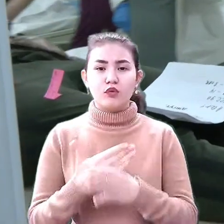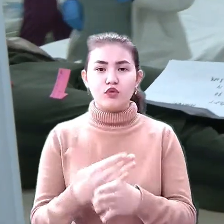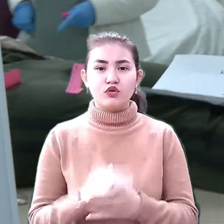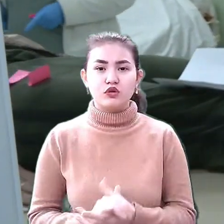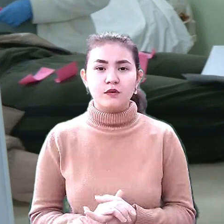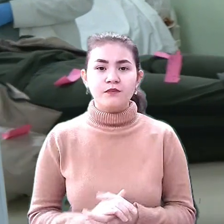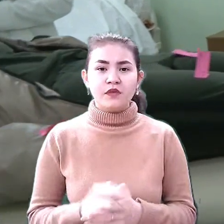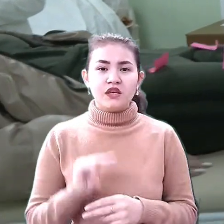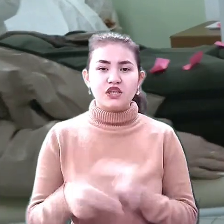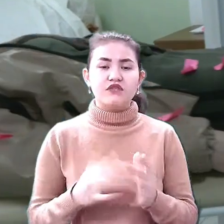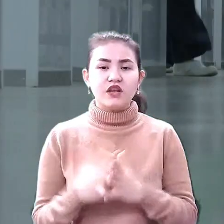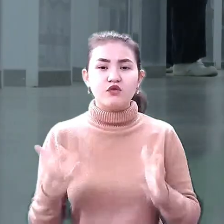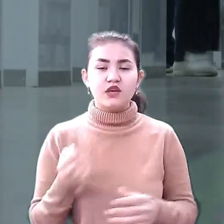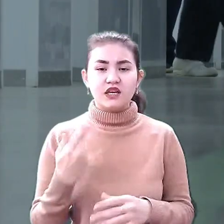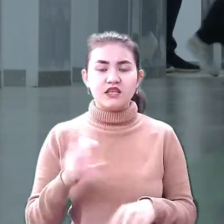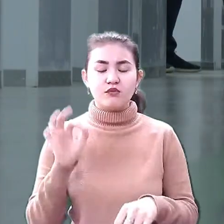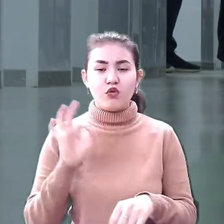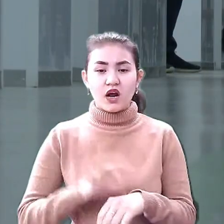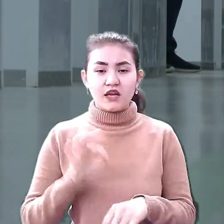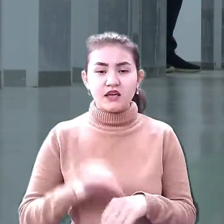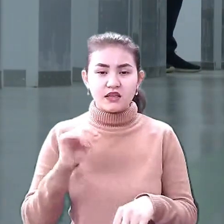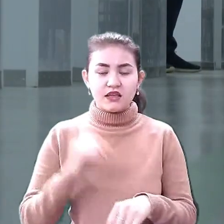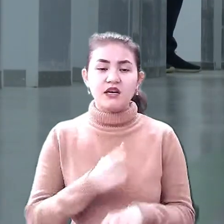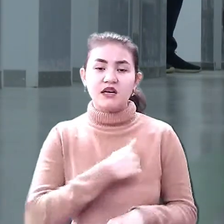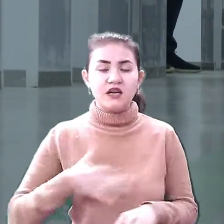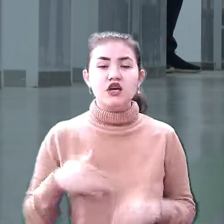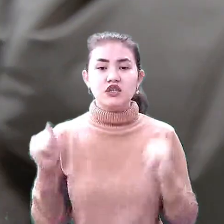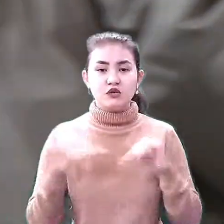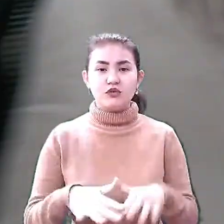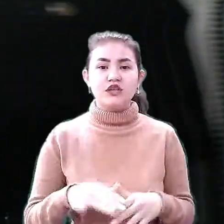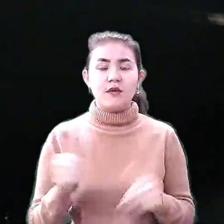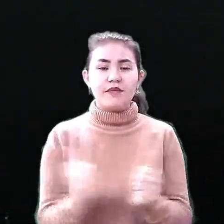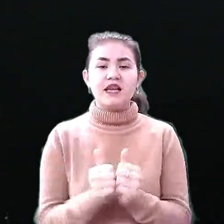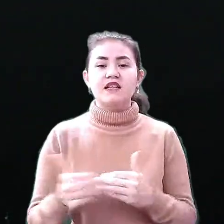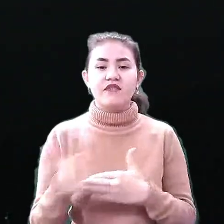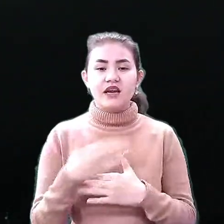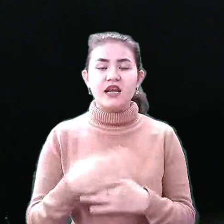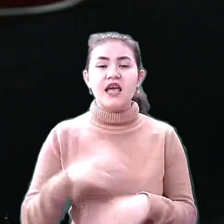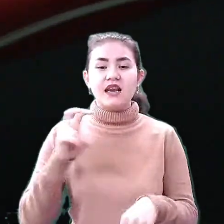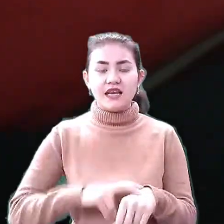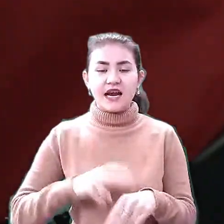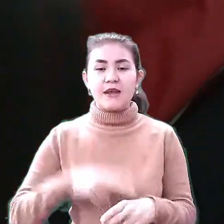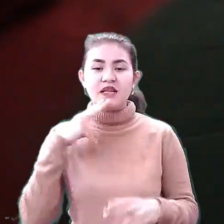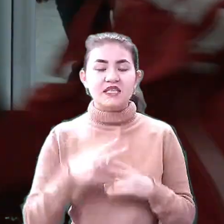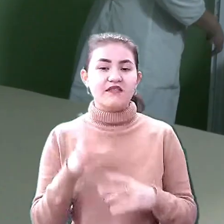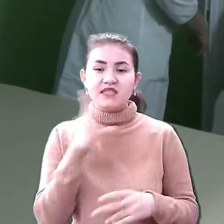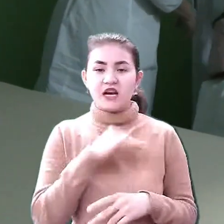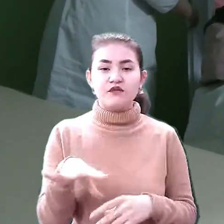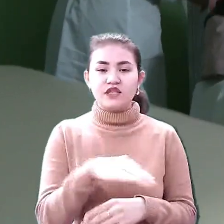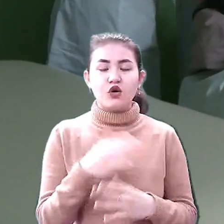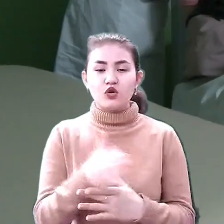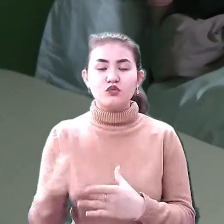велику кількість поранених у коридорах черги та скупчення біля дверей. Лікарі та медсестри не встигають усіх розподілити.